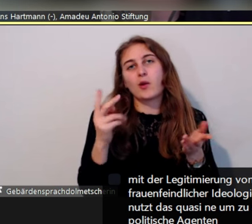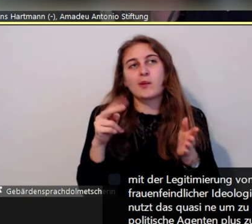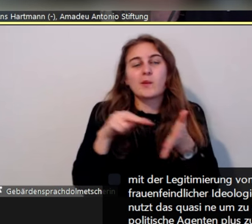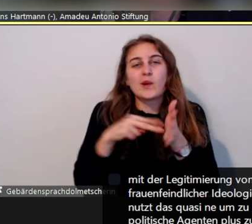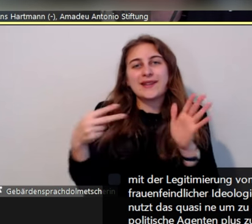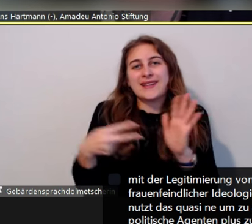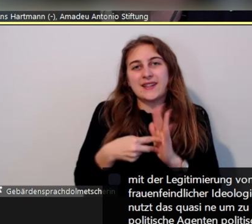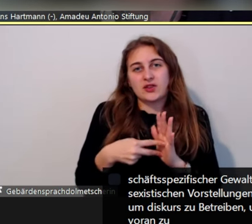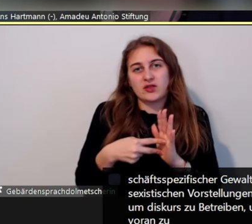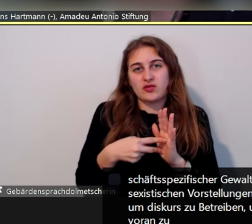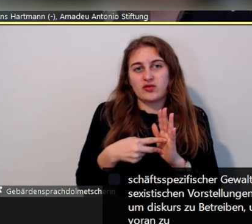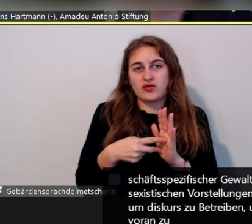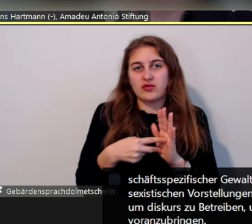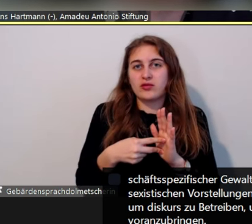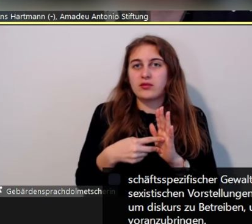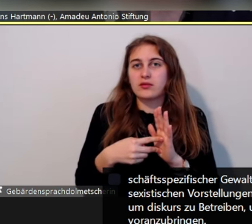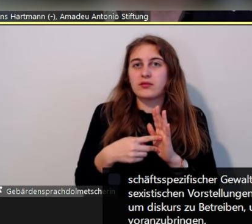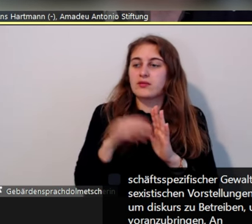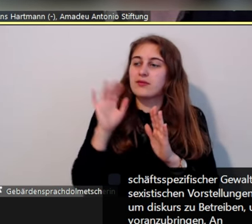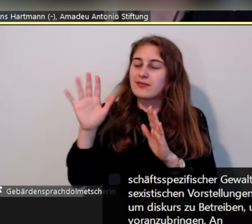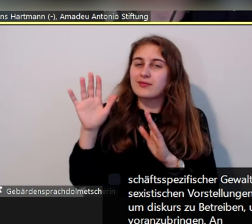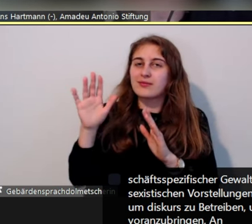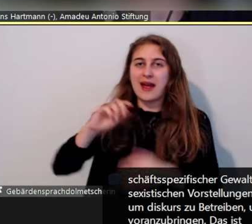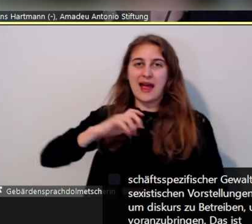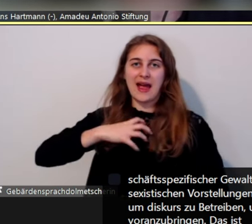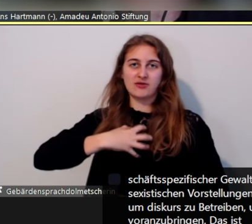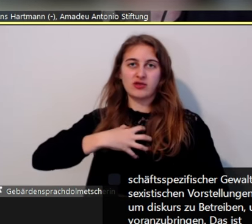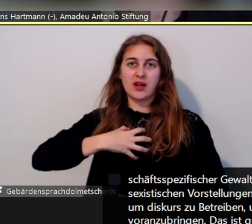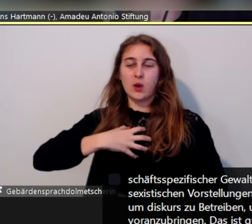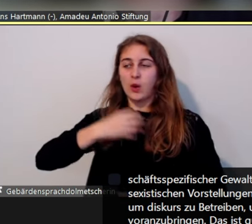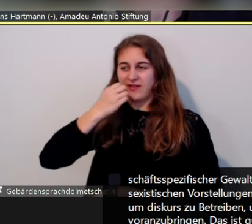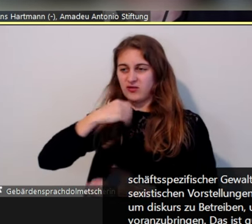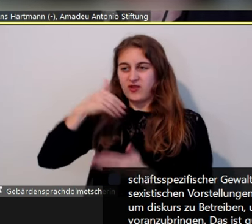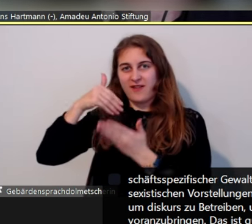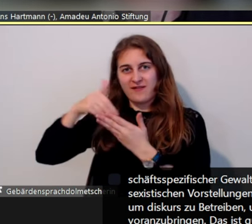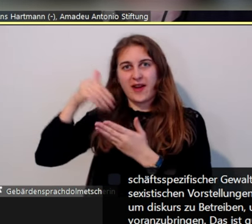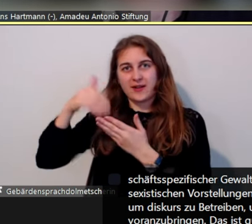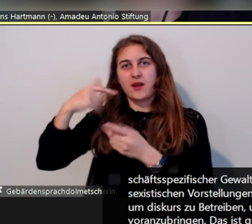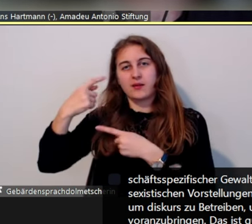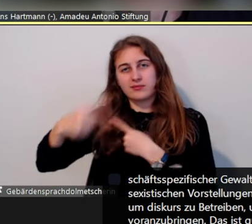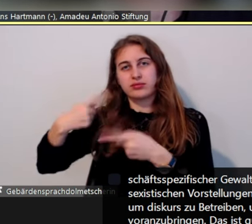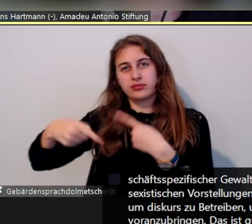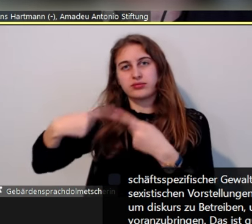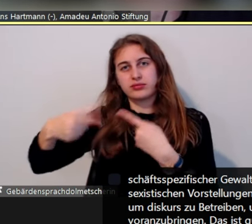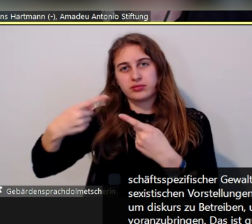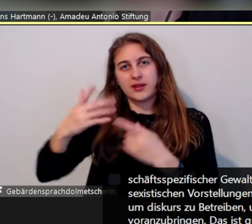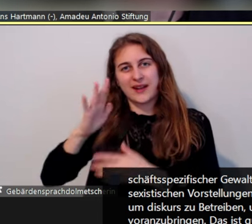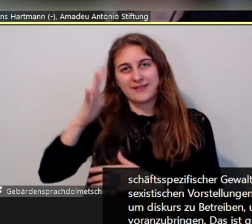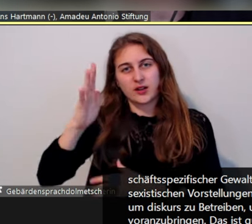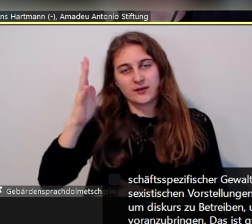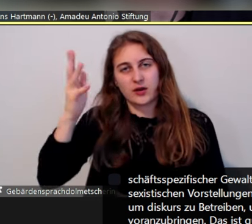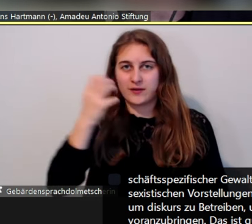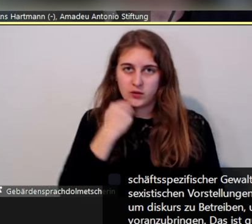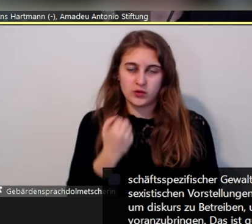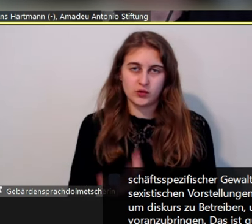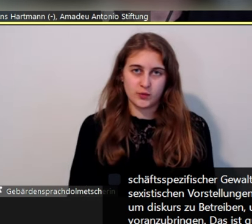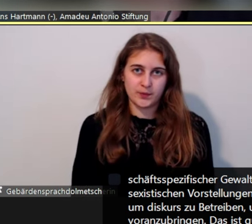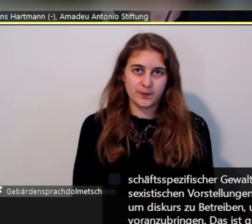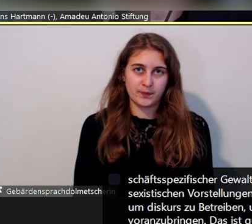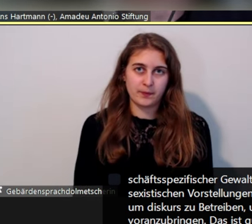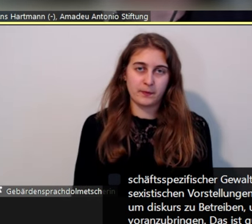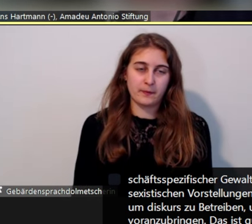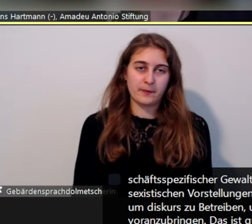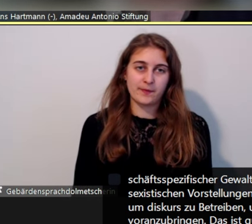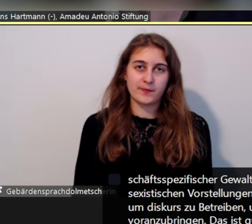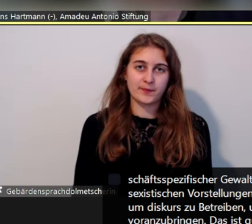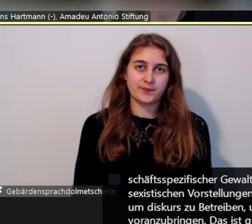die politische Agenda voranzubringen. Es ist quasi, es bedingt sich gegenseitig,